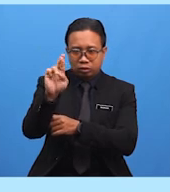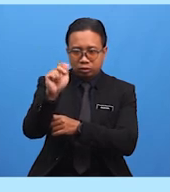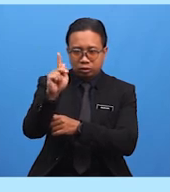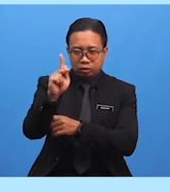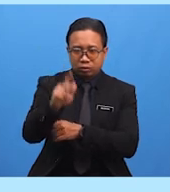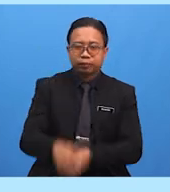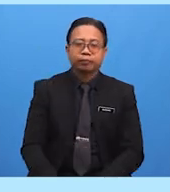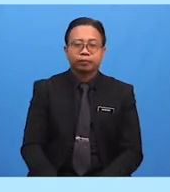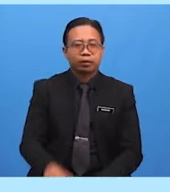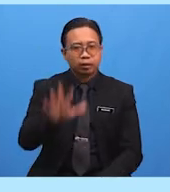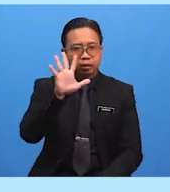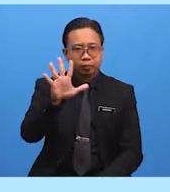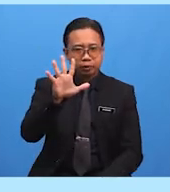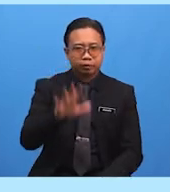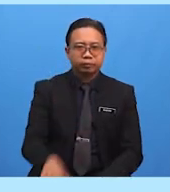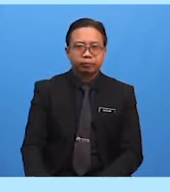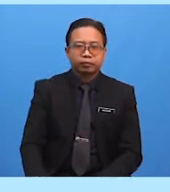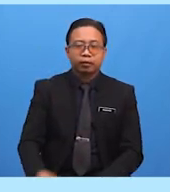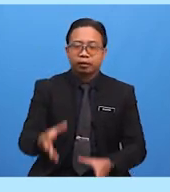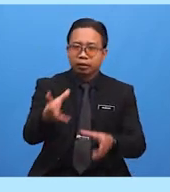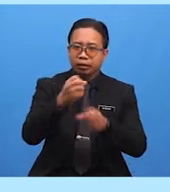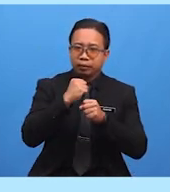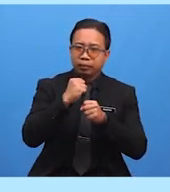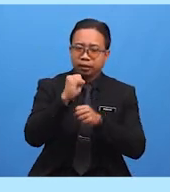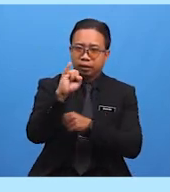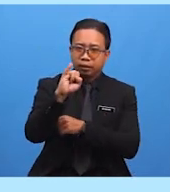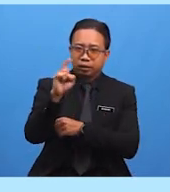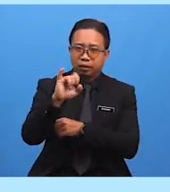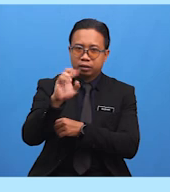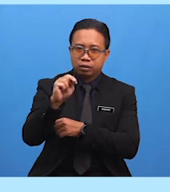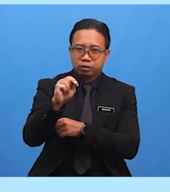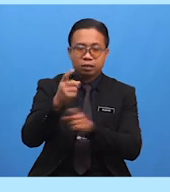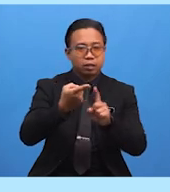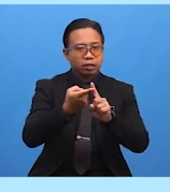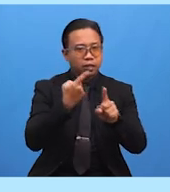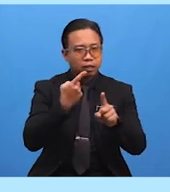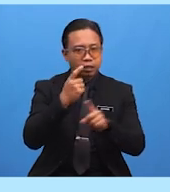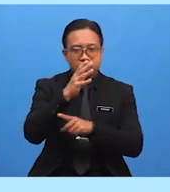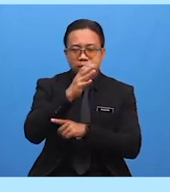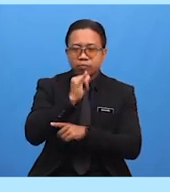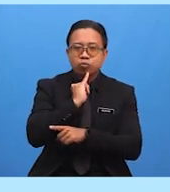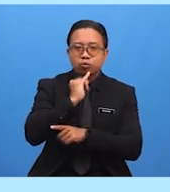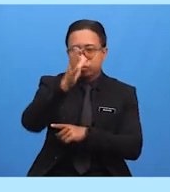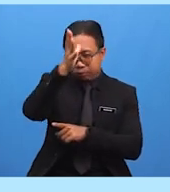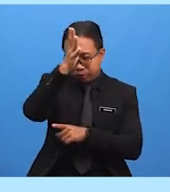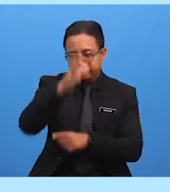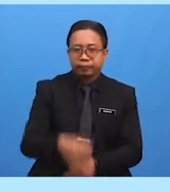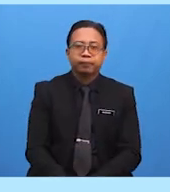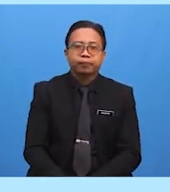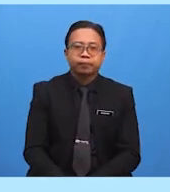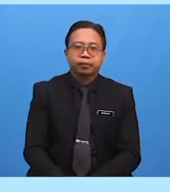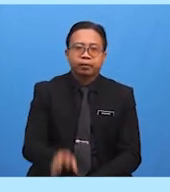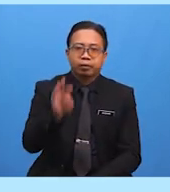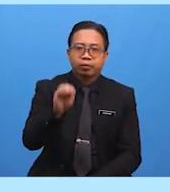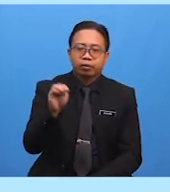Kelima Mendapatkan Keizinan Ibu Bapa Murid-murid